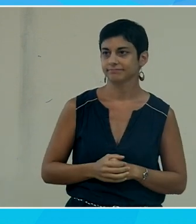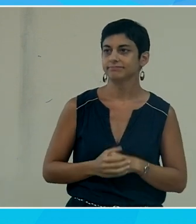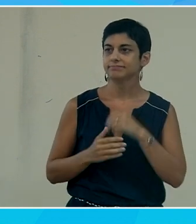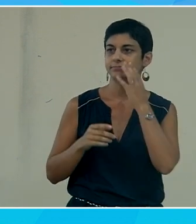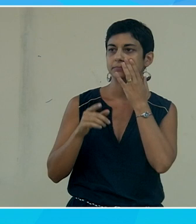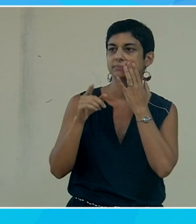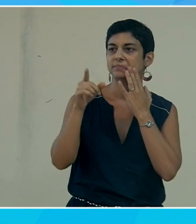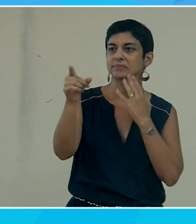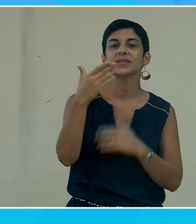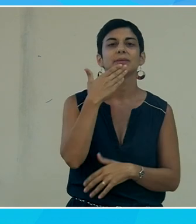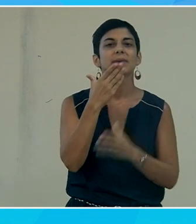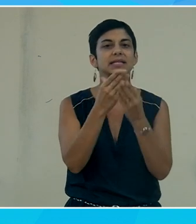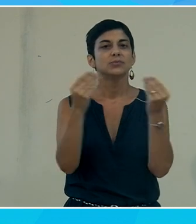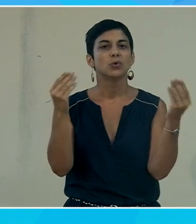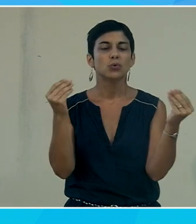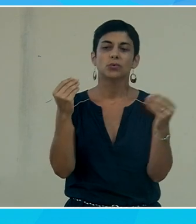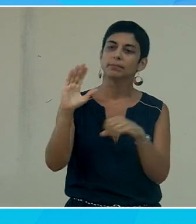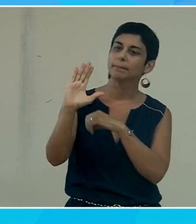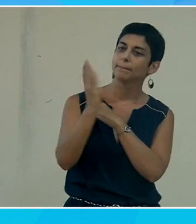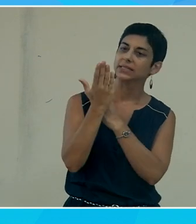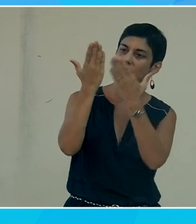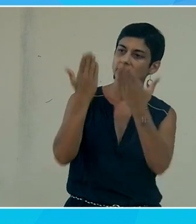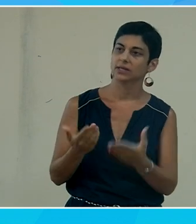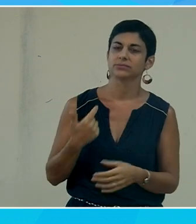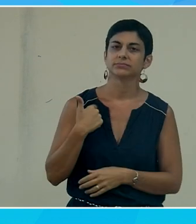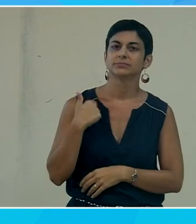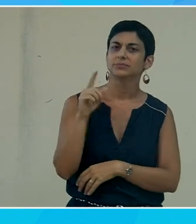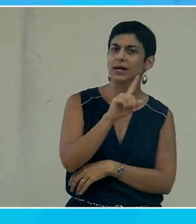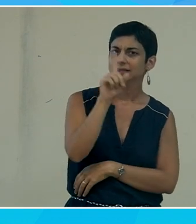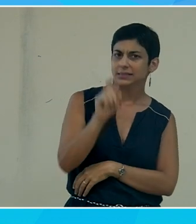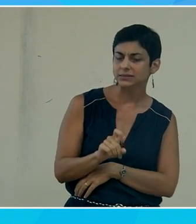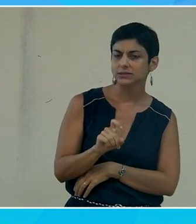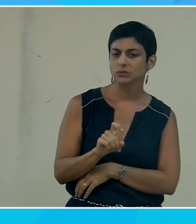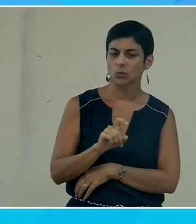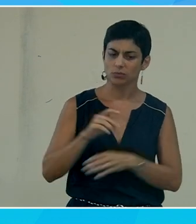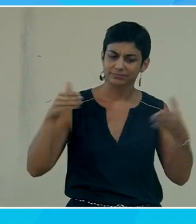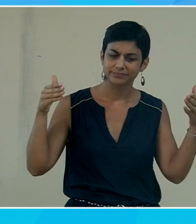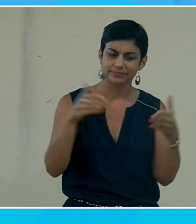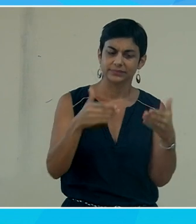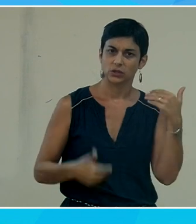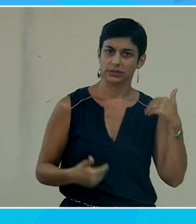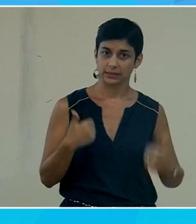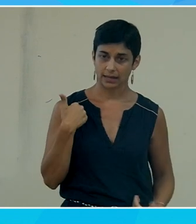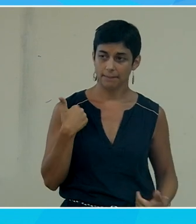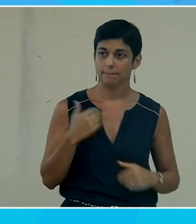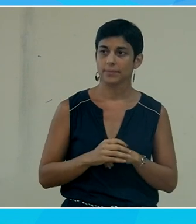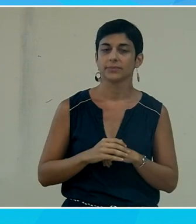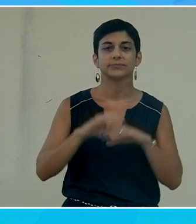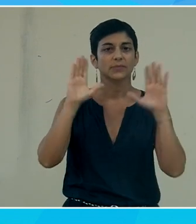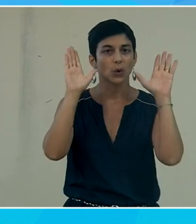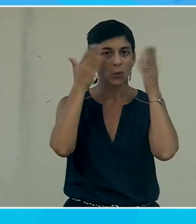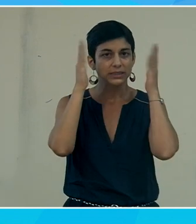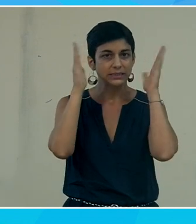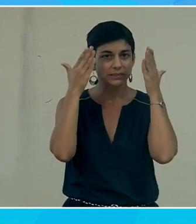porte qui grince merci beaucoup pour votre présentation moi j'aurais une question sur un champ spécifique du handicap à savoir l'autisme